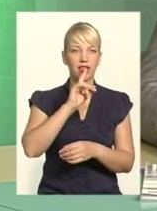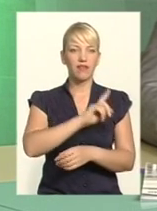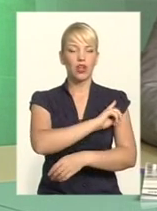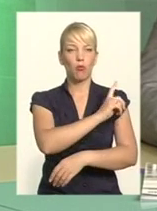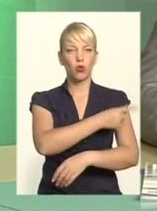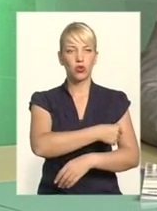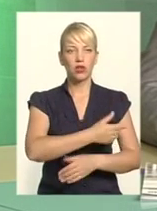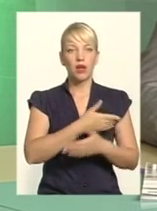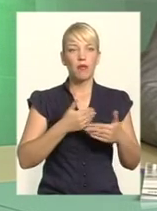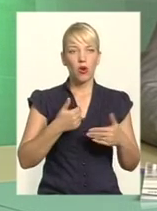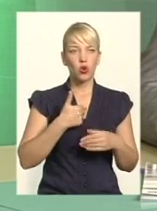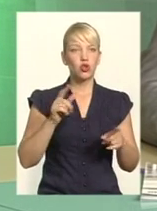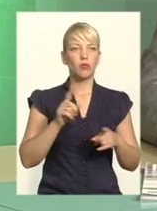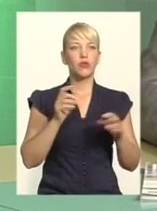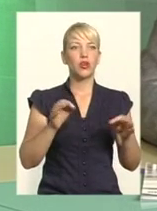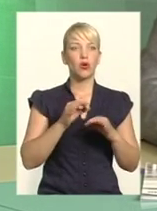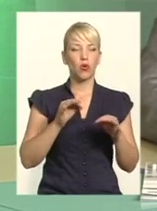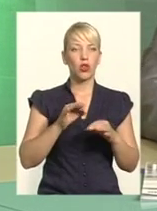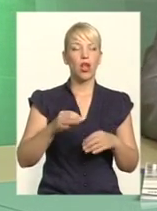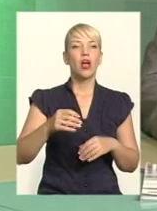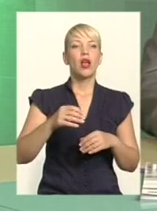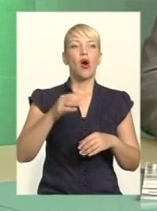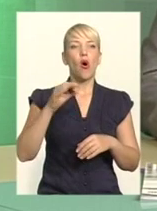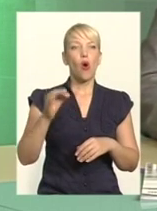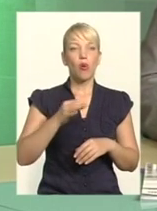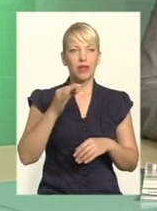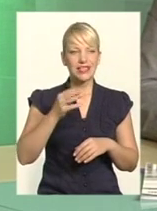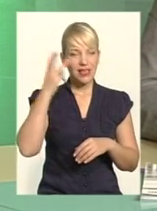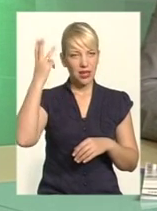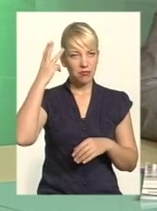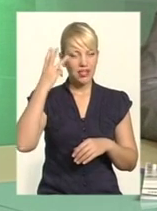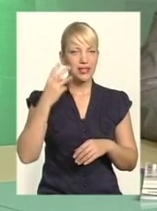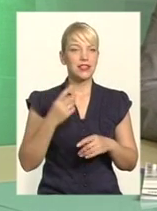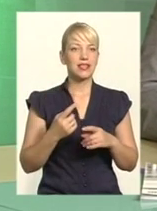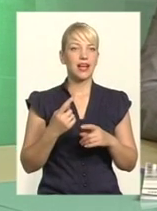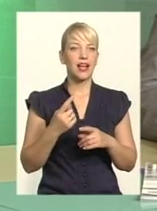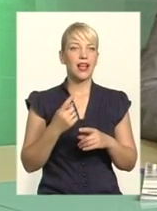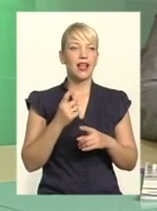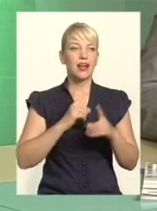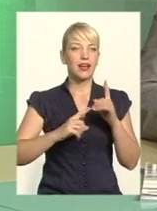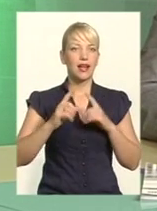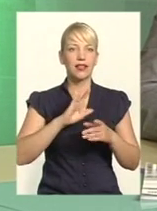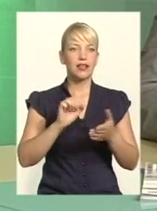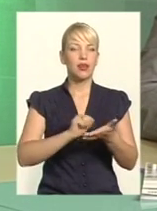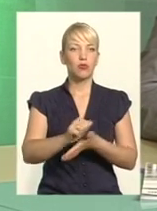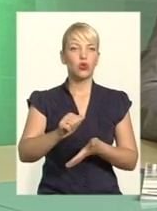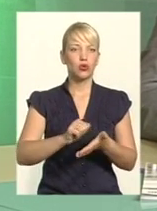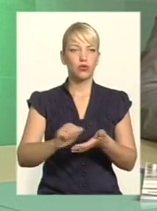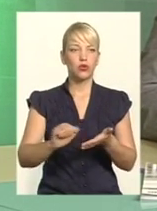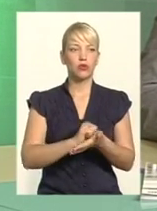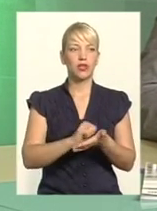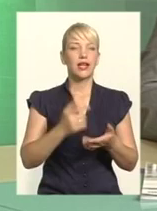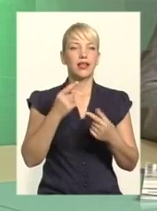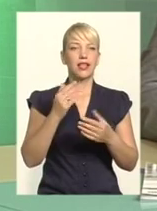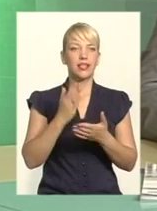щоб ніколи більше Хмельницька обласна рада не продукувала такий документ, яким є програма розвитку автомобільних